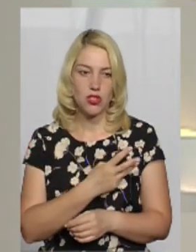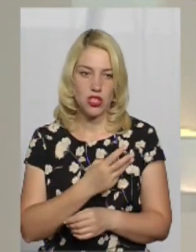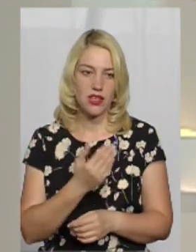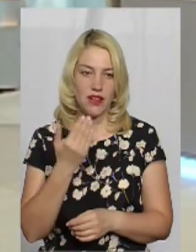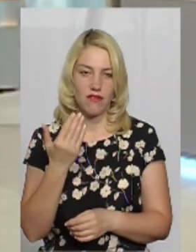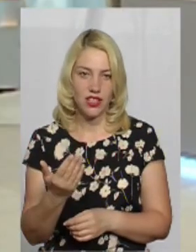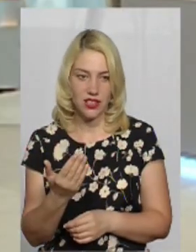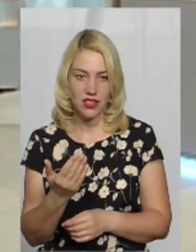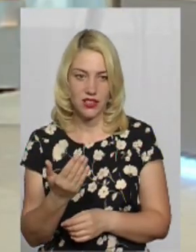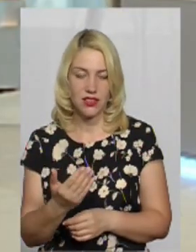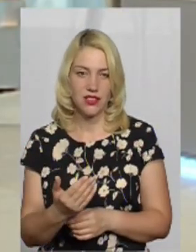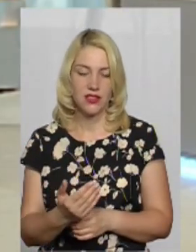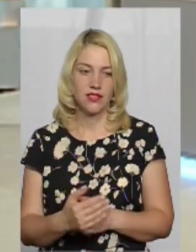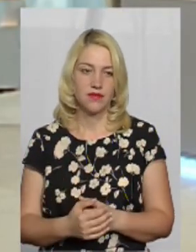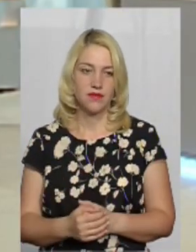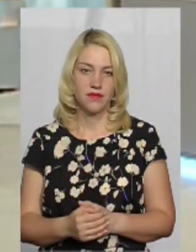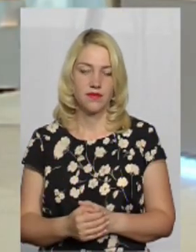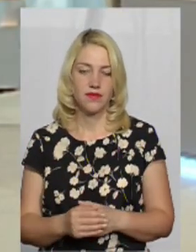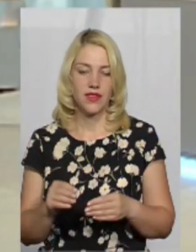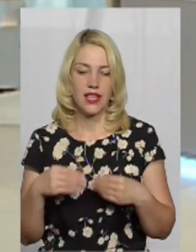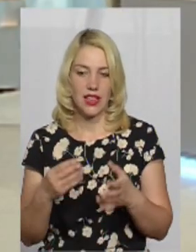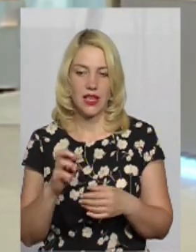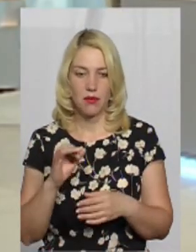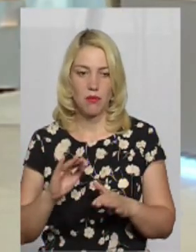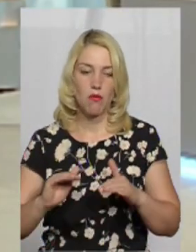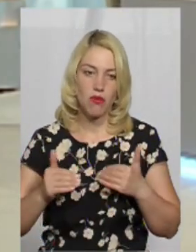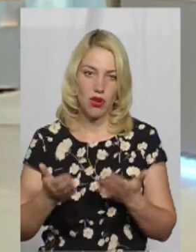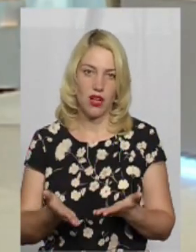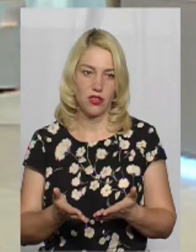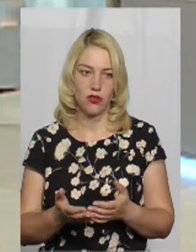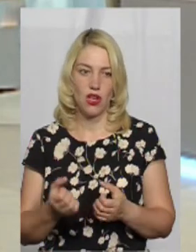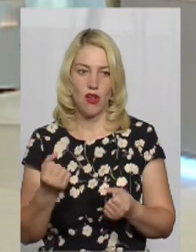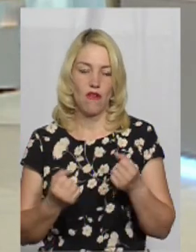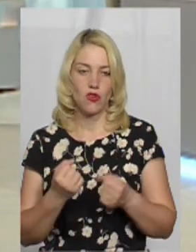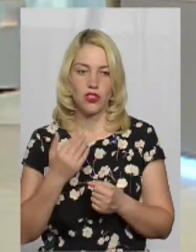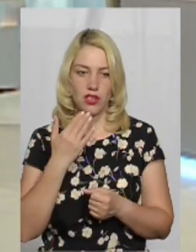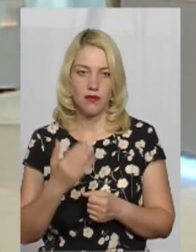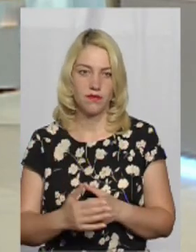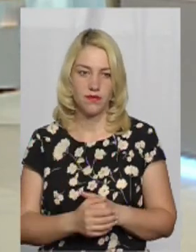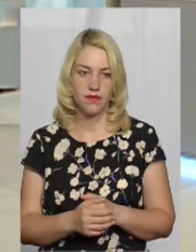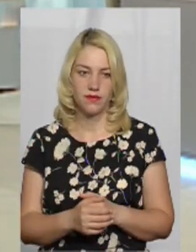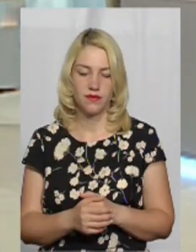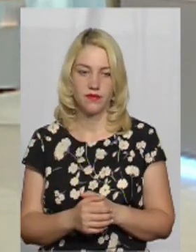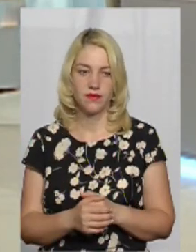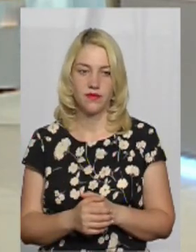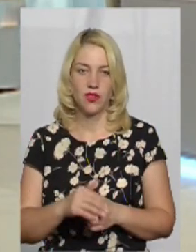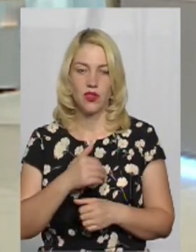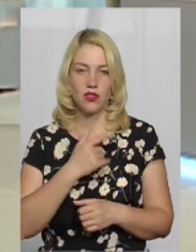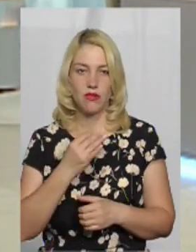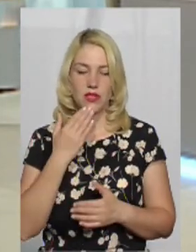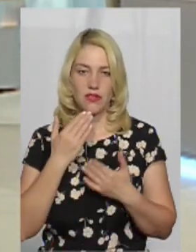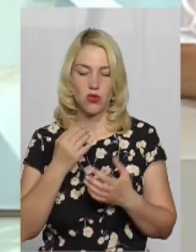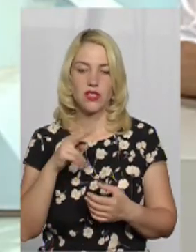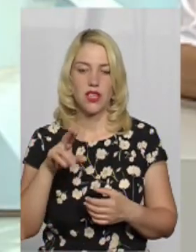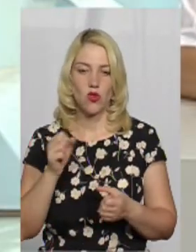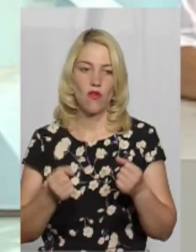ви дали пораду водіям? Хотів би звернутися